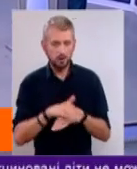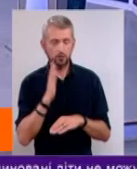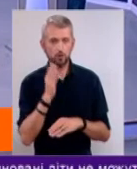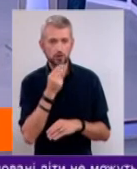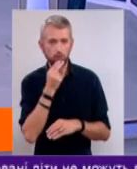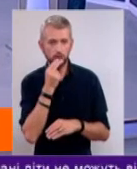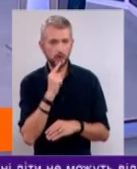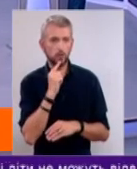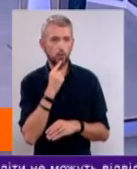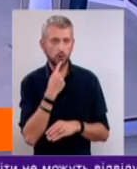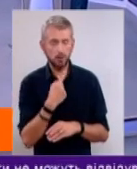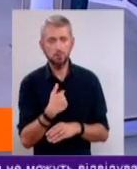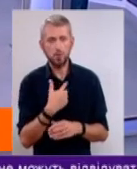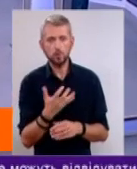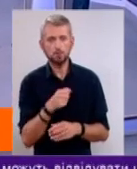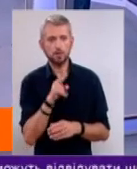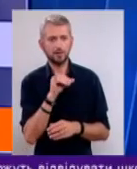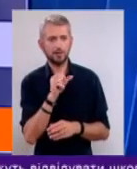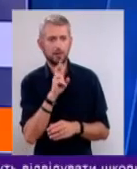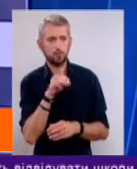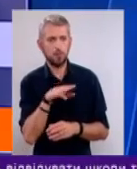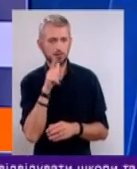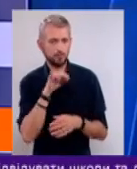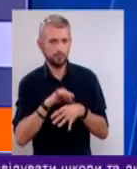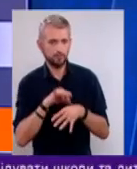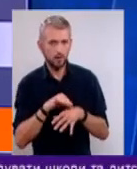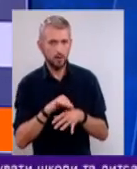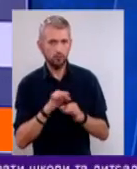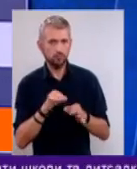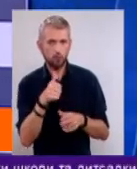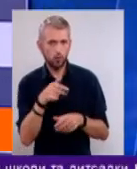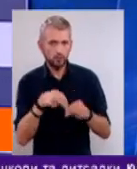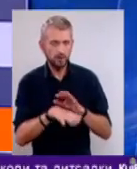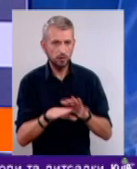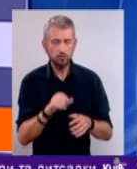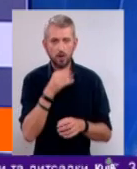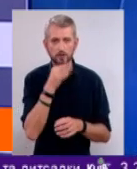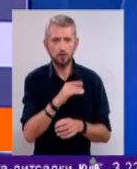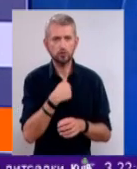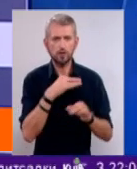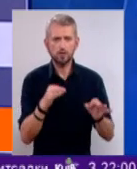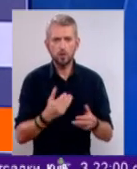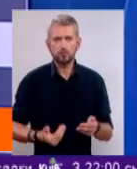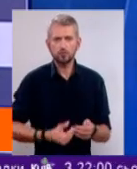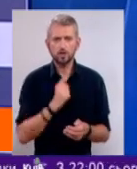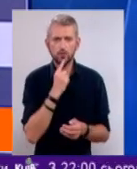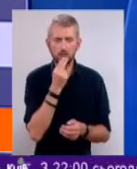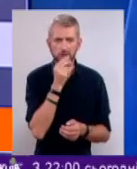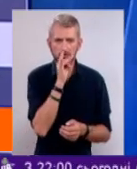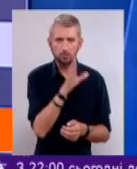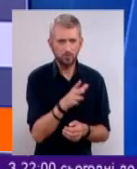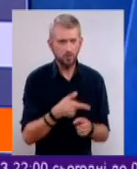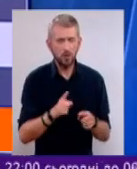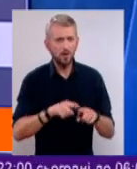цукерки, ми отримаємо діабет, скоріше за все, і нічим хорошим не закінчиться. Але сказати, що я ніколи в житті цукерки їсти не буду,